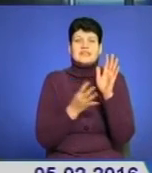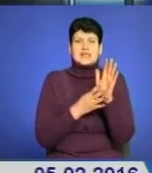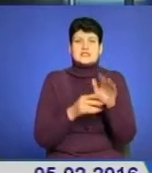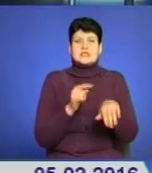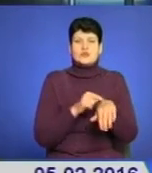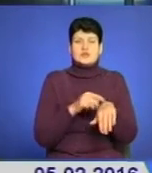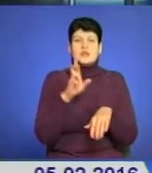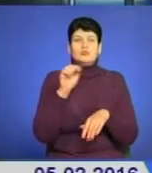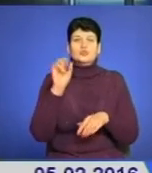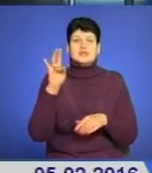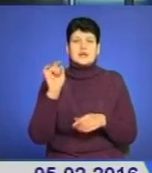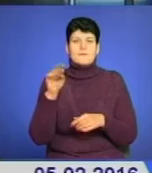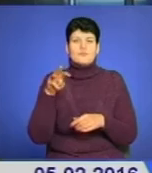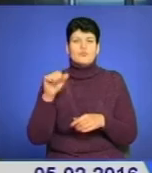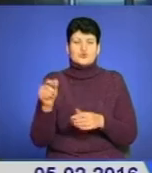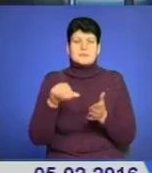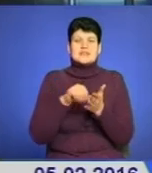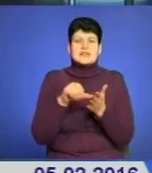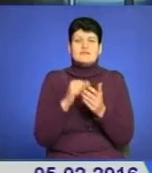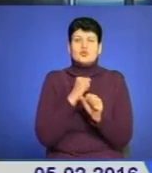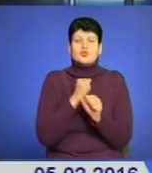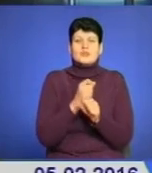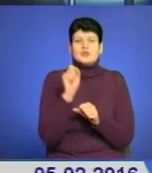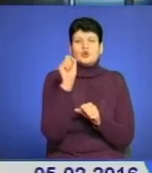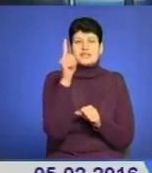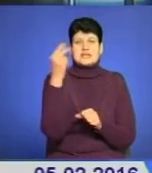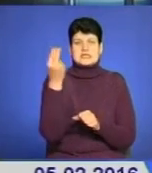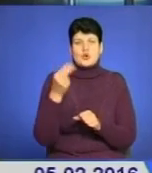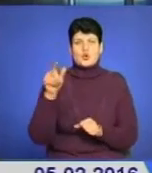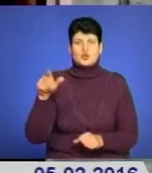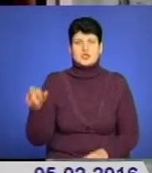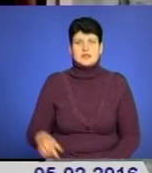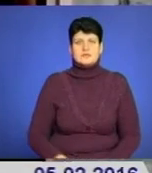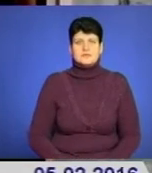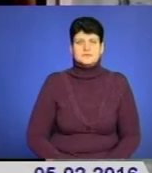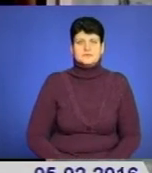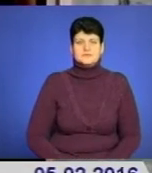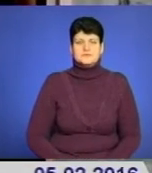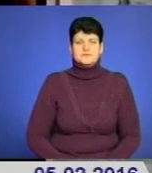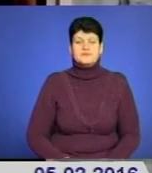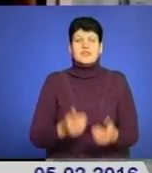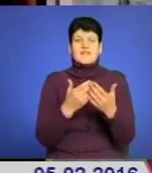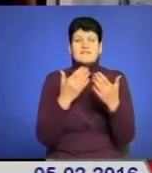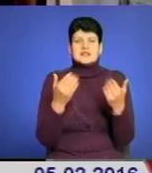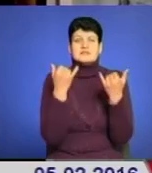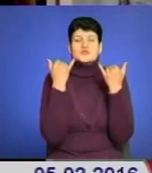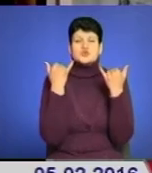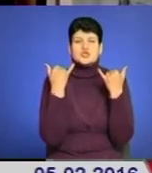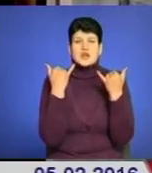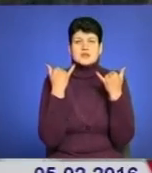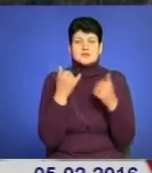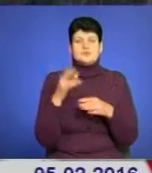Бункер Муз, що в Тернополі. Представлено роботи 11 художників. Виставка сучасного сакрального